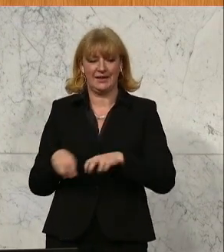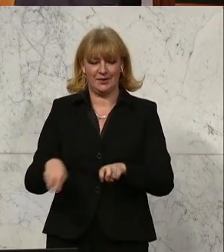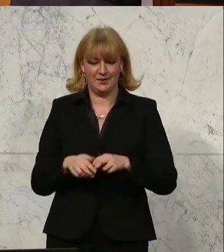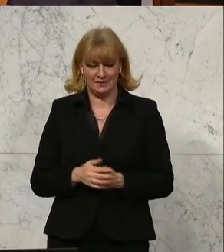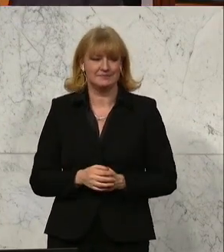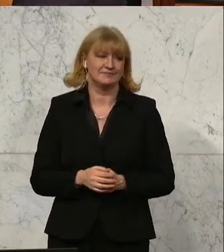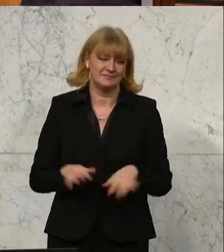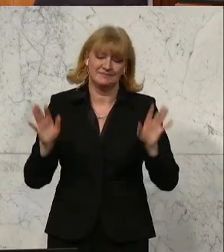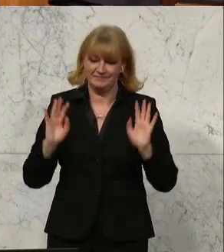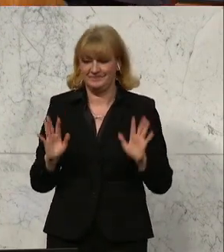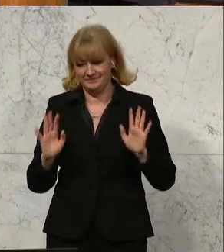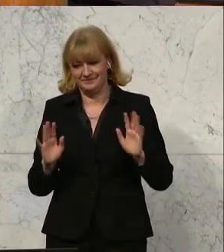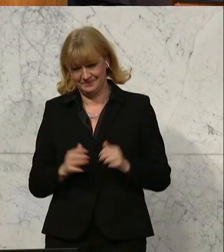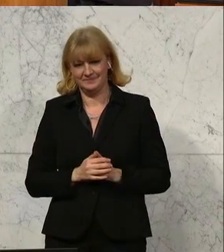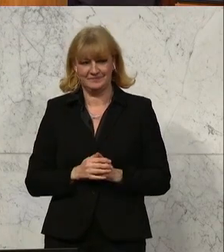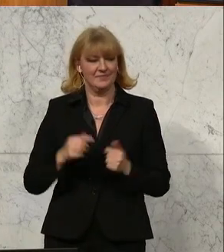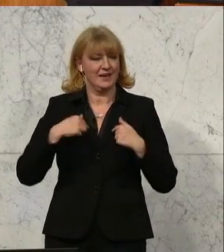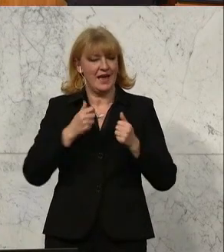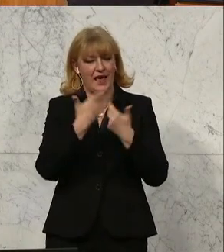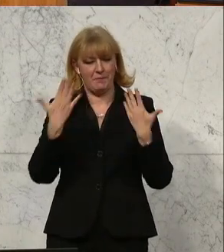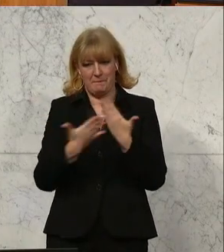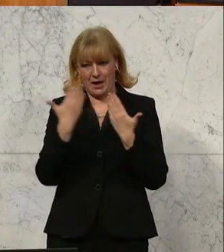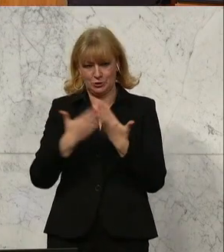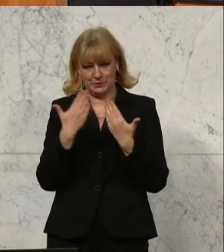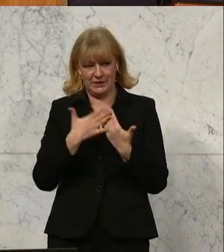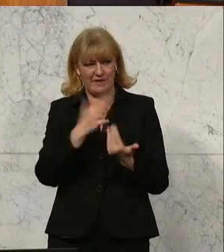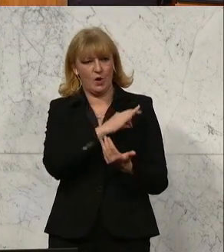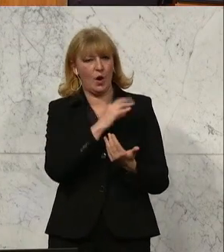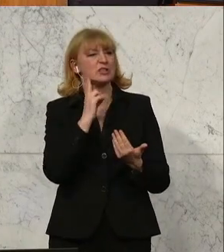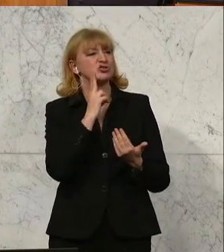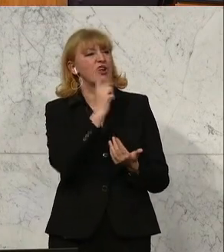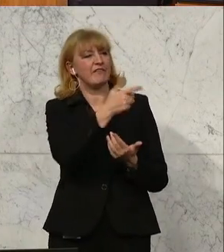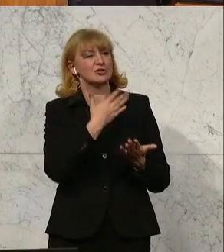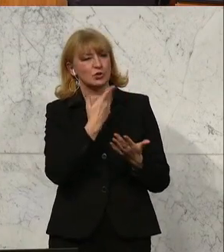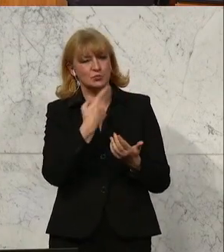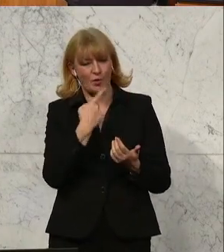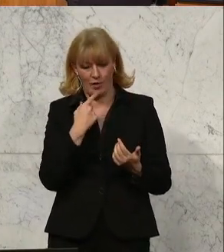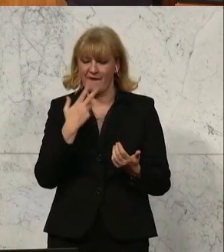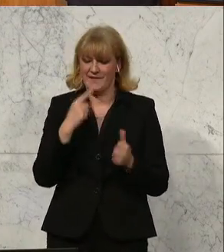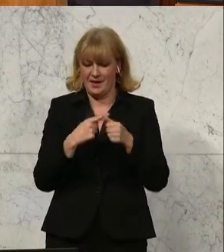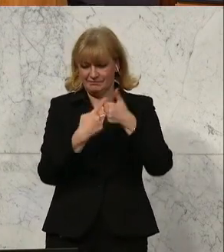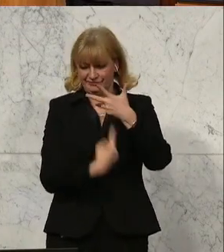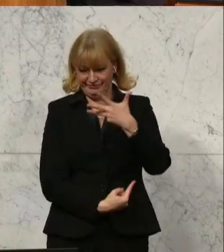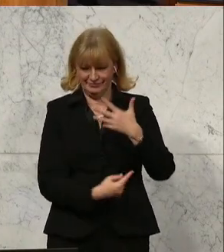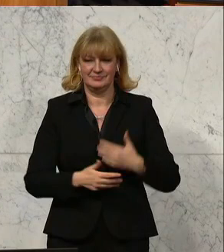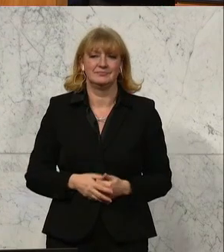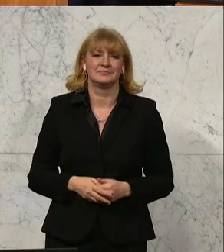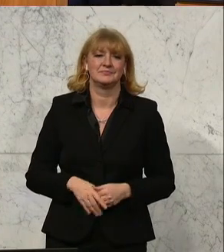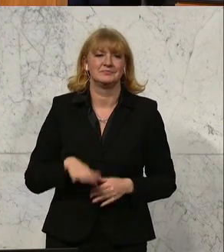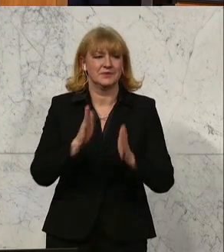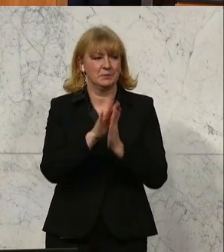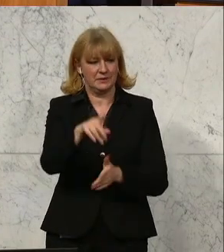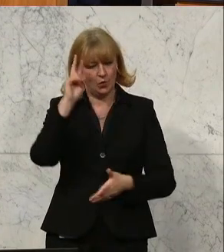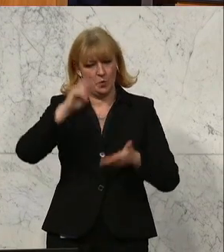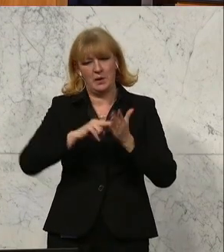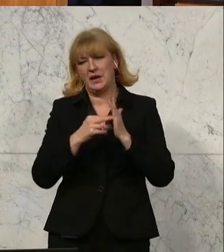Und ich kann Ihnen das anhand von ein paar Beispielen, die der Kollege Stephan auch schon angeschnitten hat, auch aufzeigen. Überlegen Sie, in